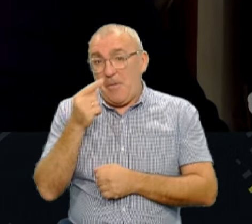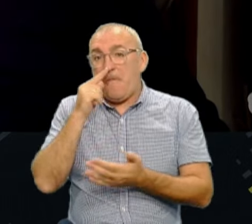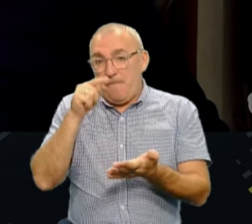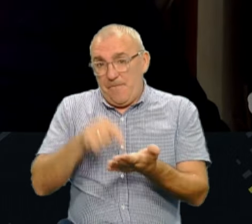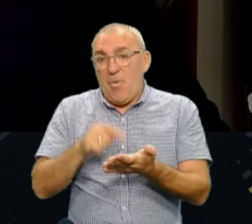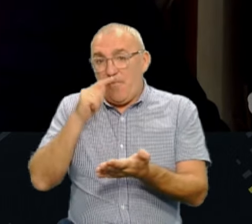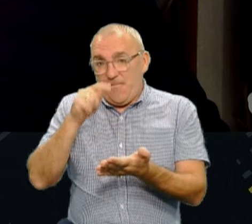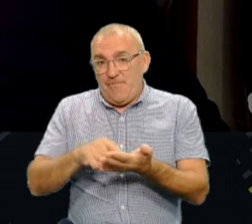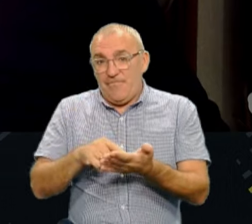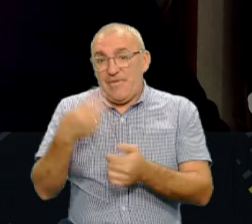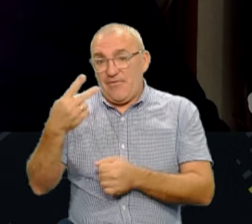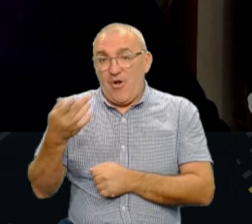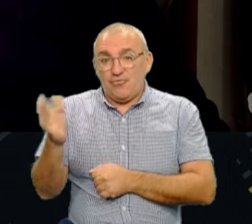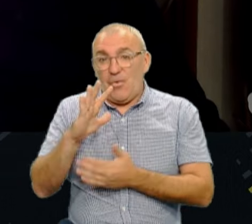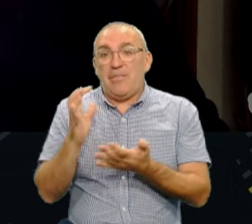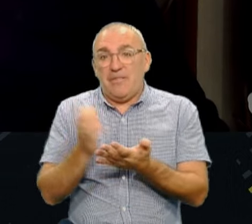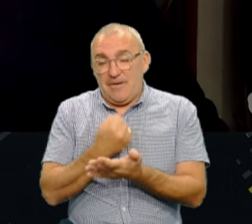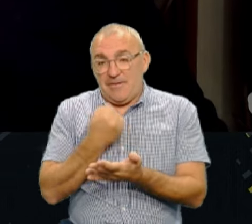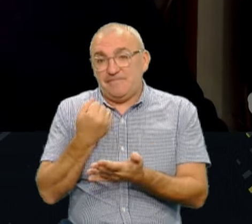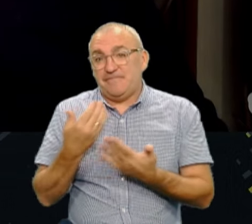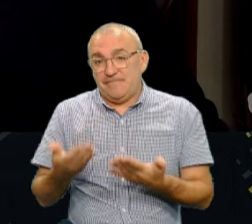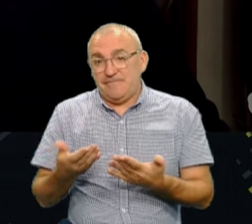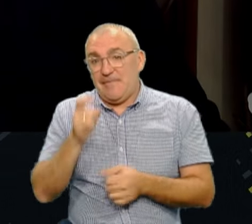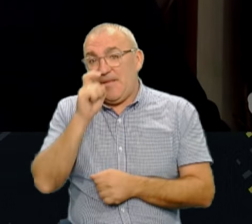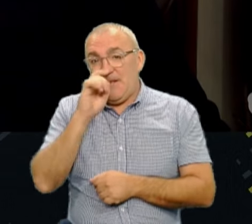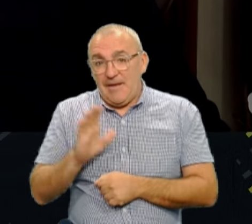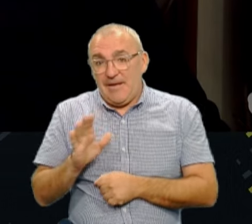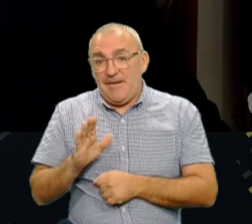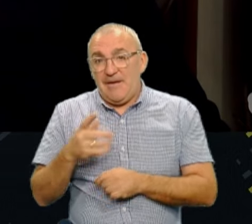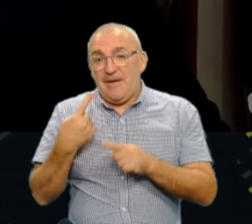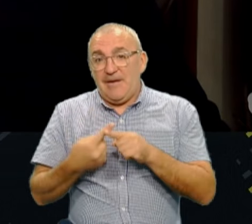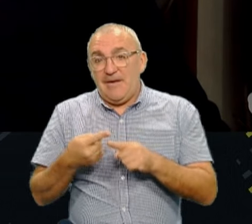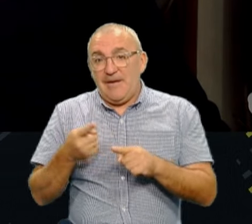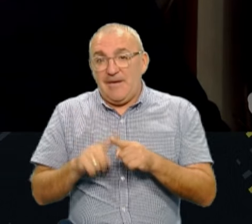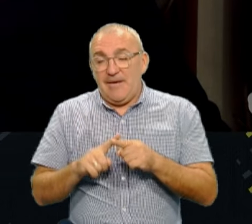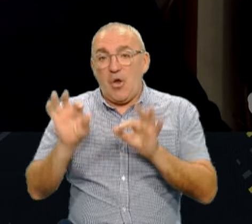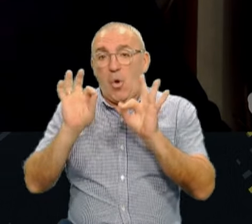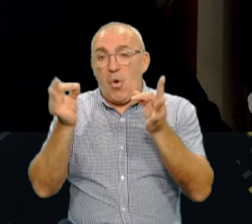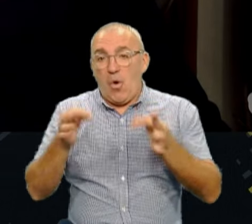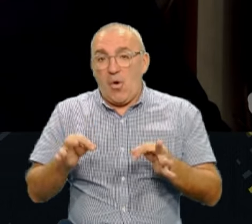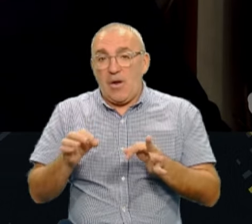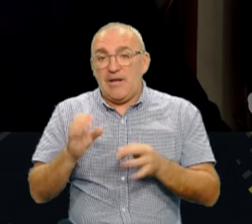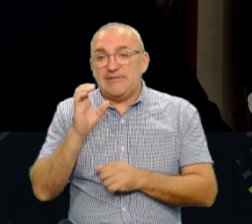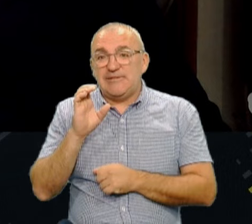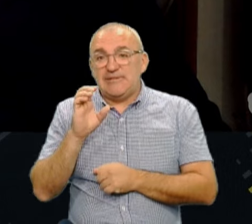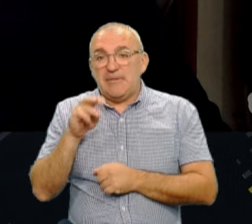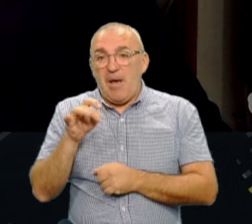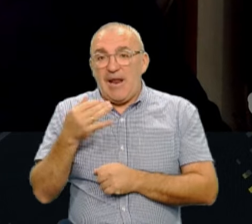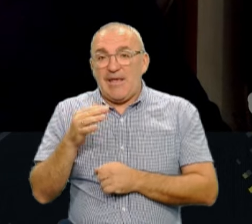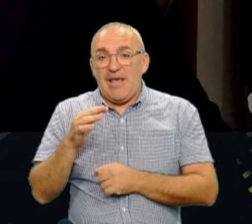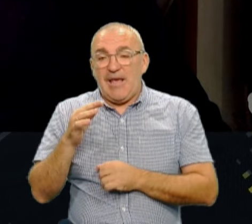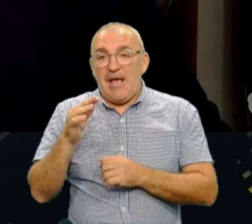20 таких кисунок, ось, непогані. Це осінній, смирековий, ну, яленовий гриб.